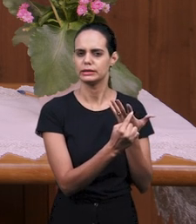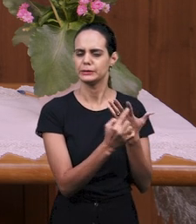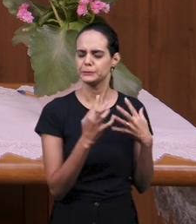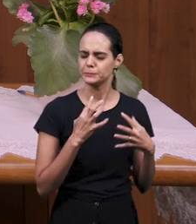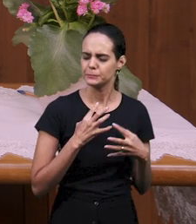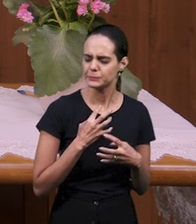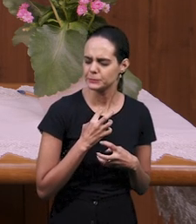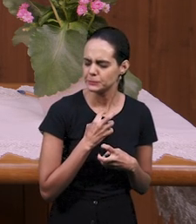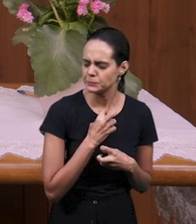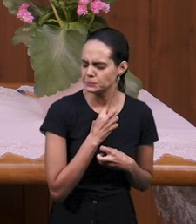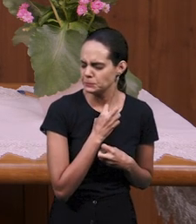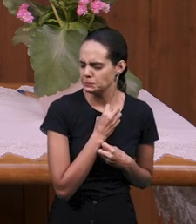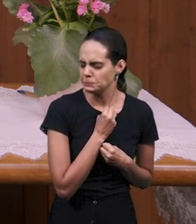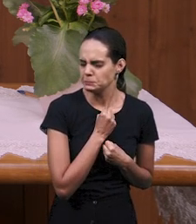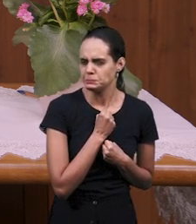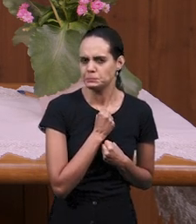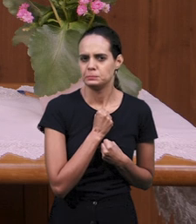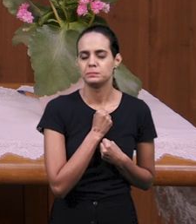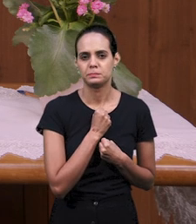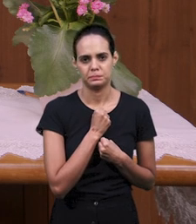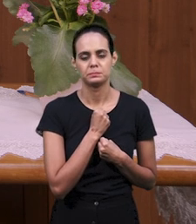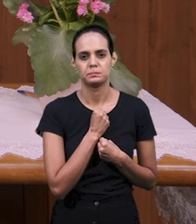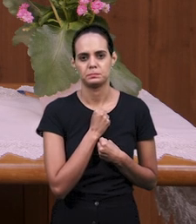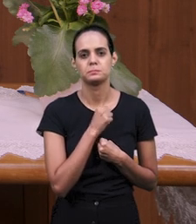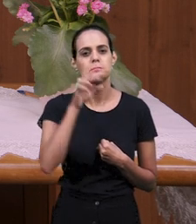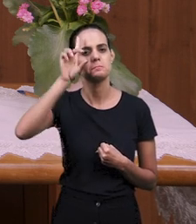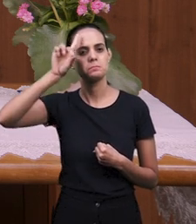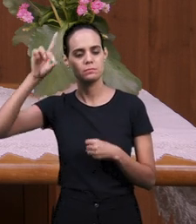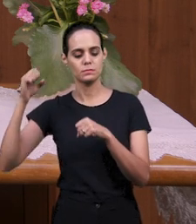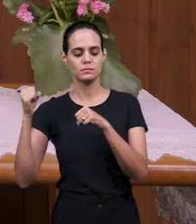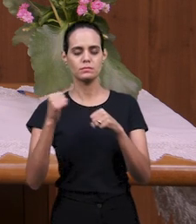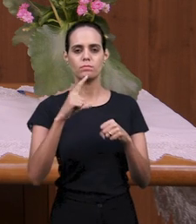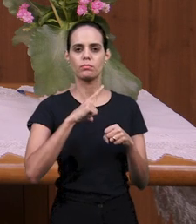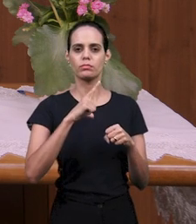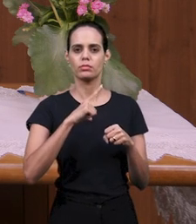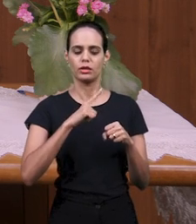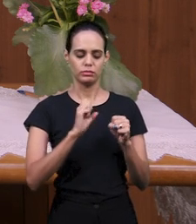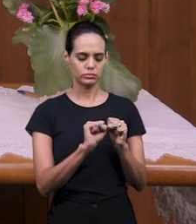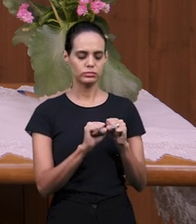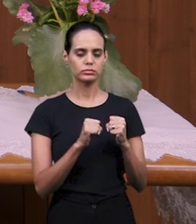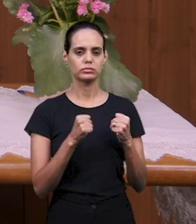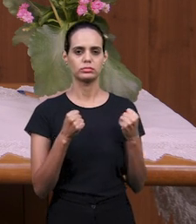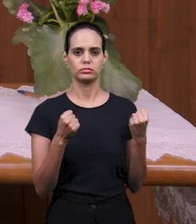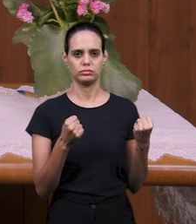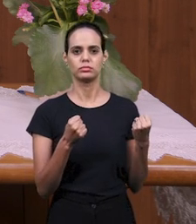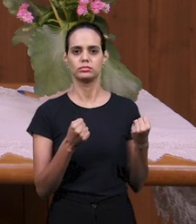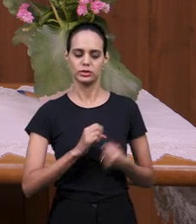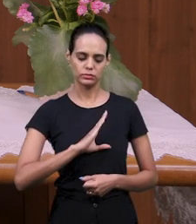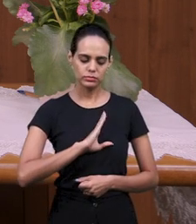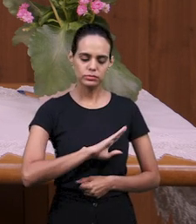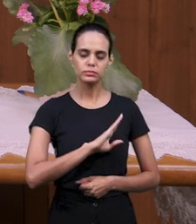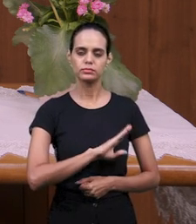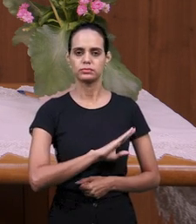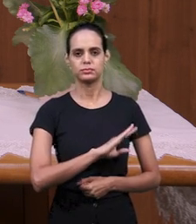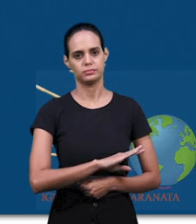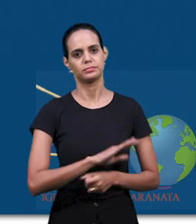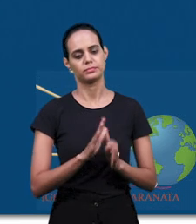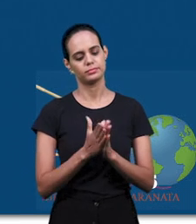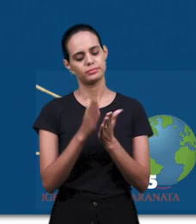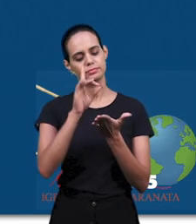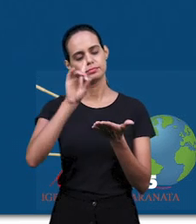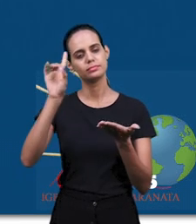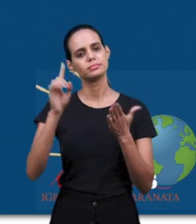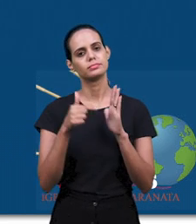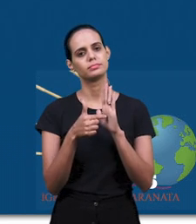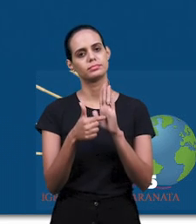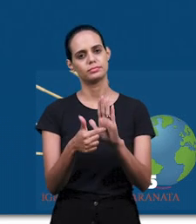от всякого греха. Все это то, что Слово Божье показывает нам. Также в притче